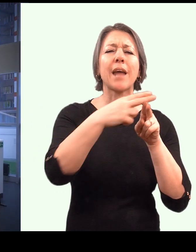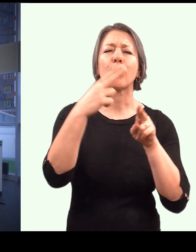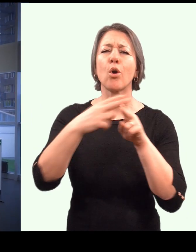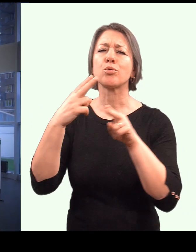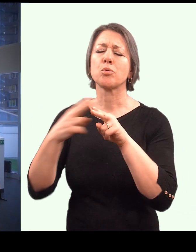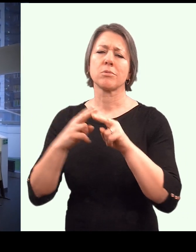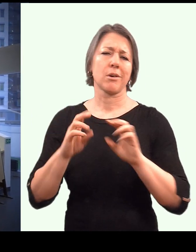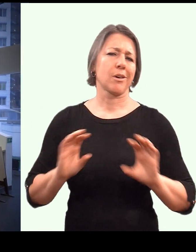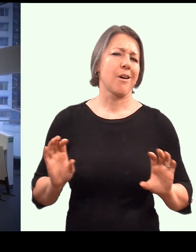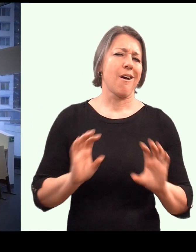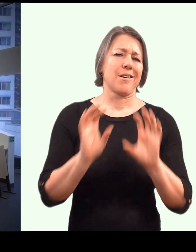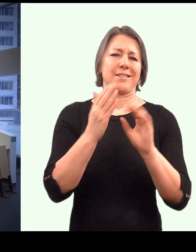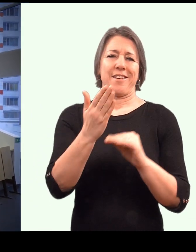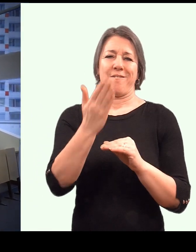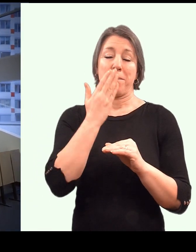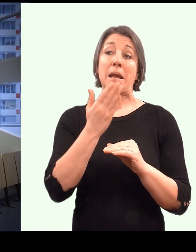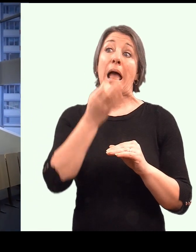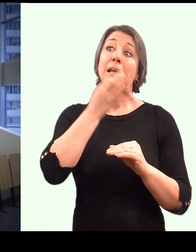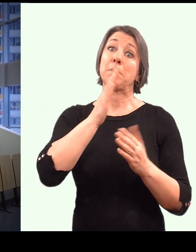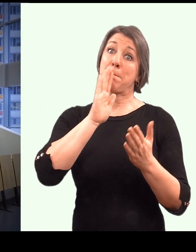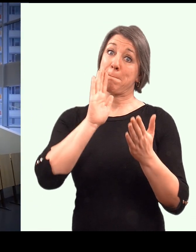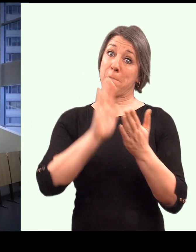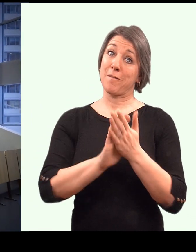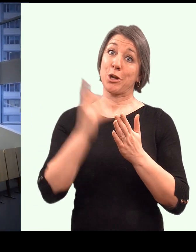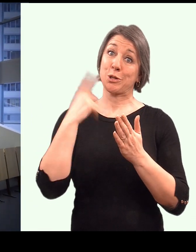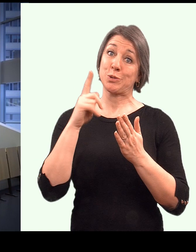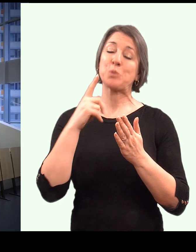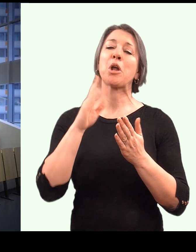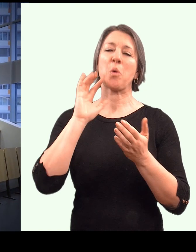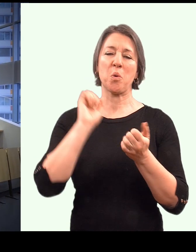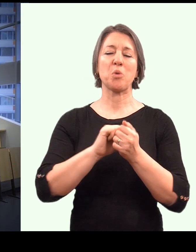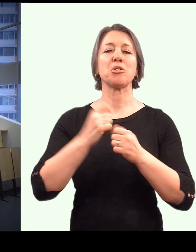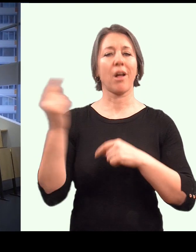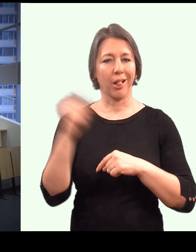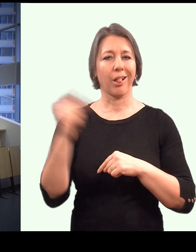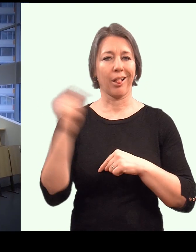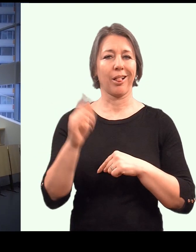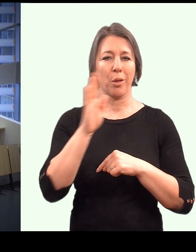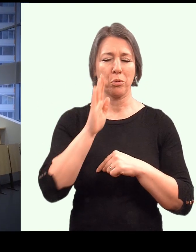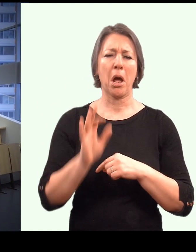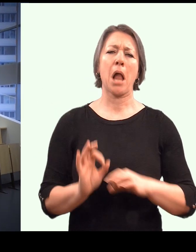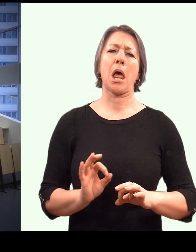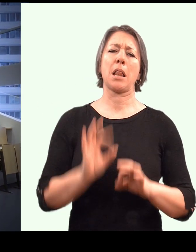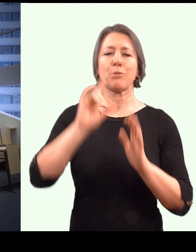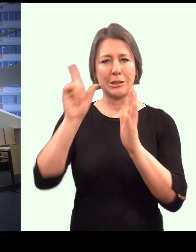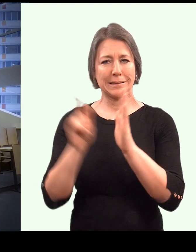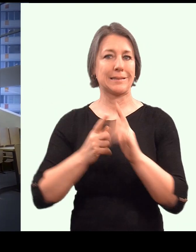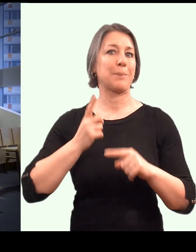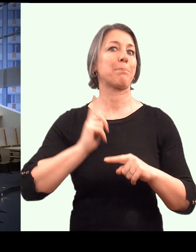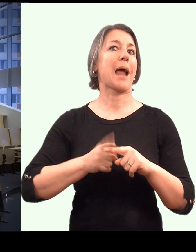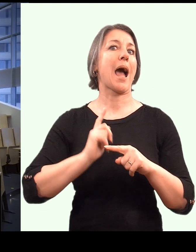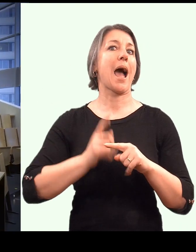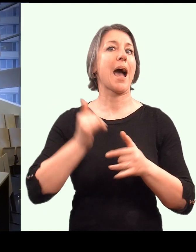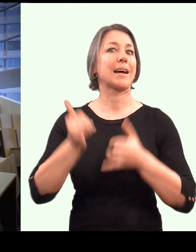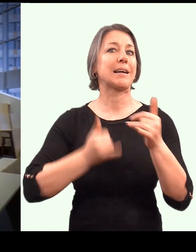Tady určitě, pokud se rozhodnete tady studovat, strávíte nějaký čas, ale lepší je trávit studium praxí. A to se odehrává tam,